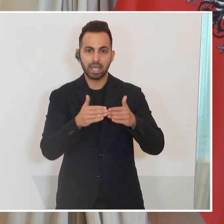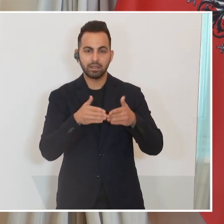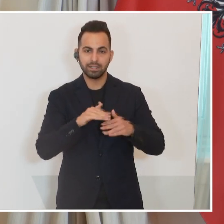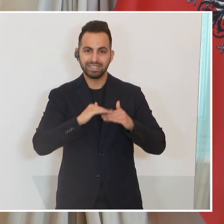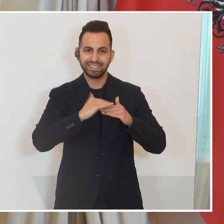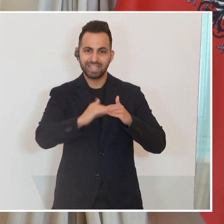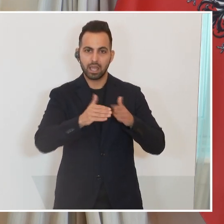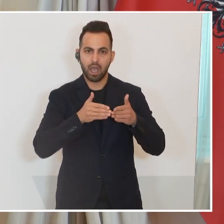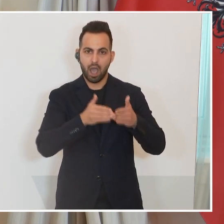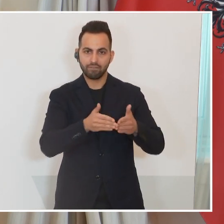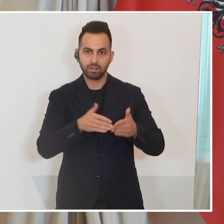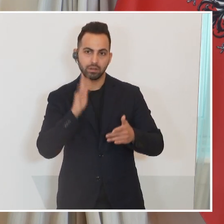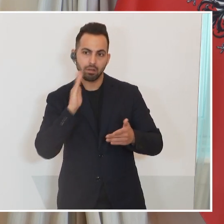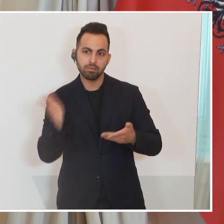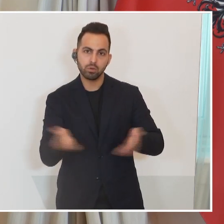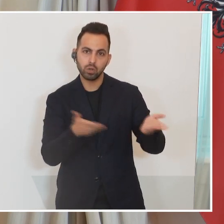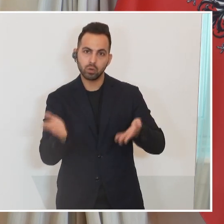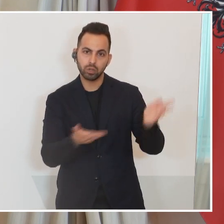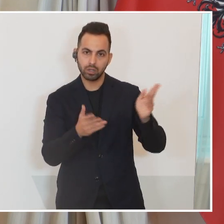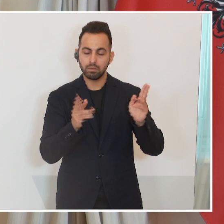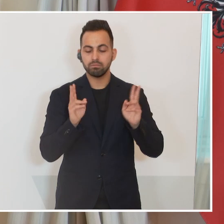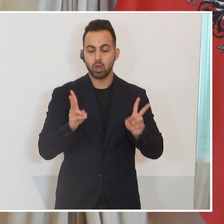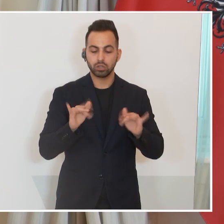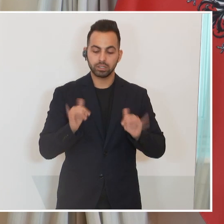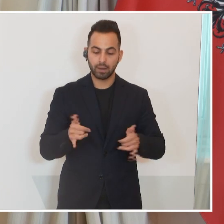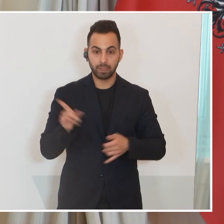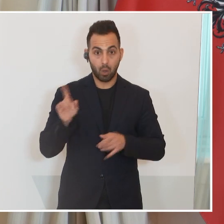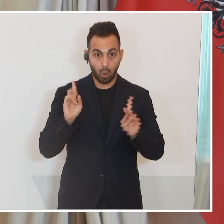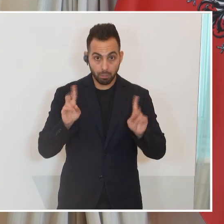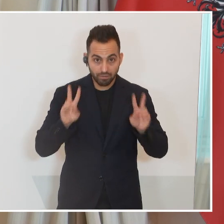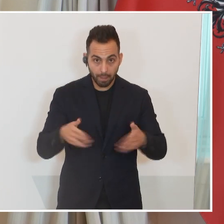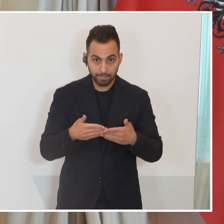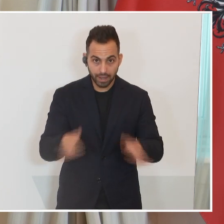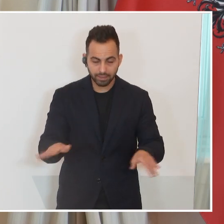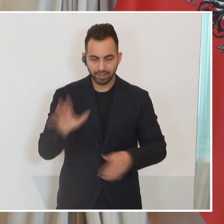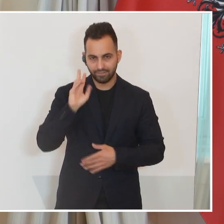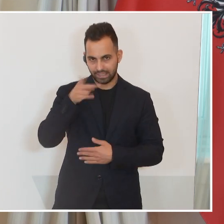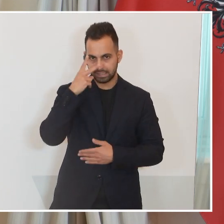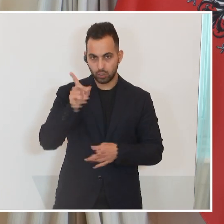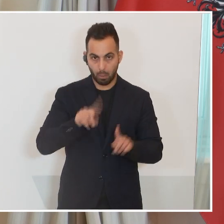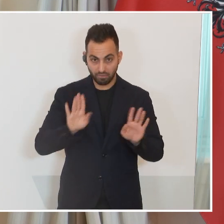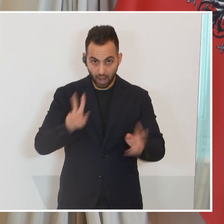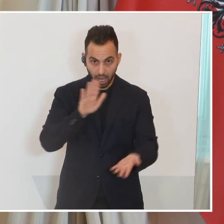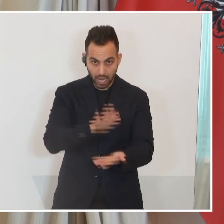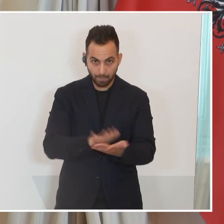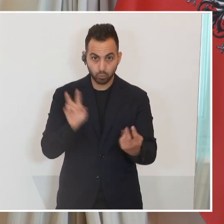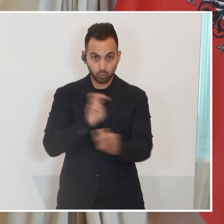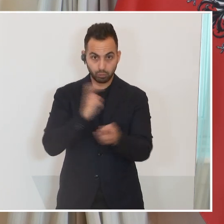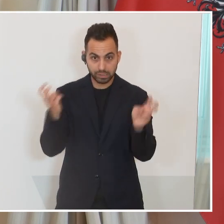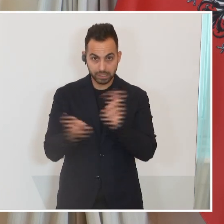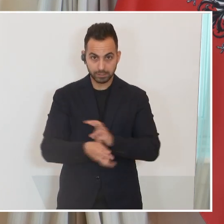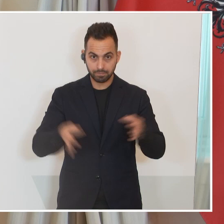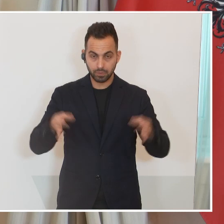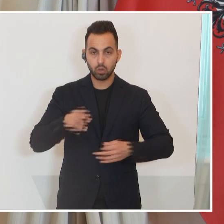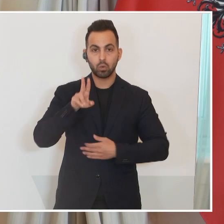wirkliche Bereitschaft zeigt sich erst dann, wenn das wirklich funktioniert und tatsächlich auch umgesetzt wird. Auch hier ist von mir